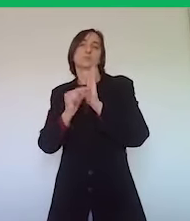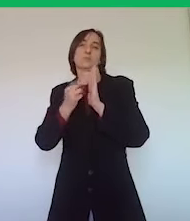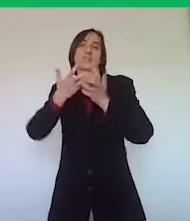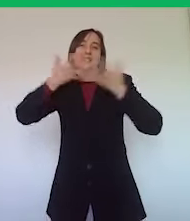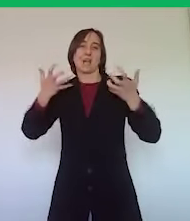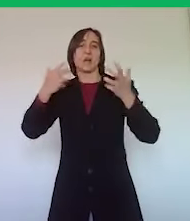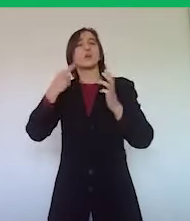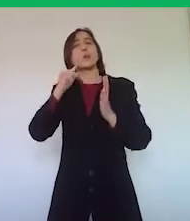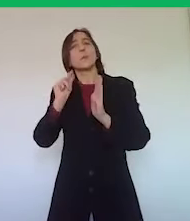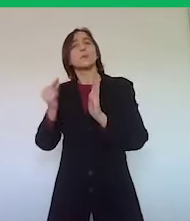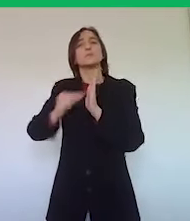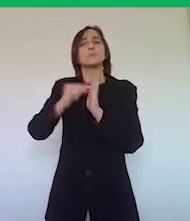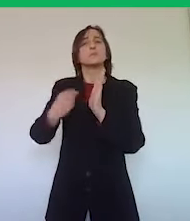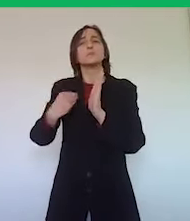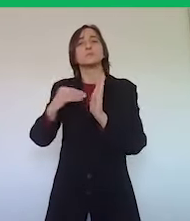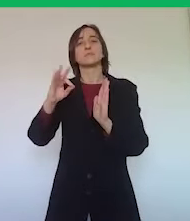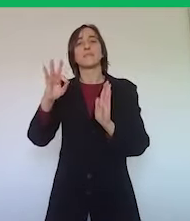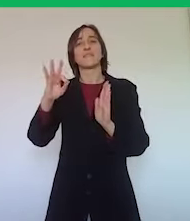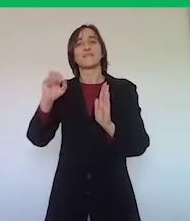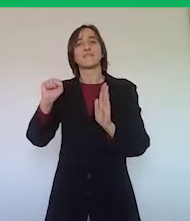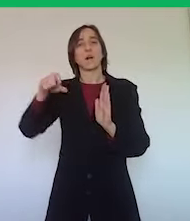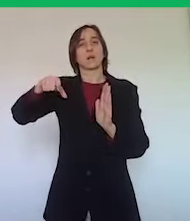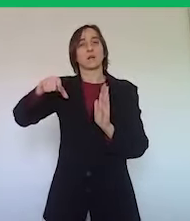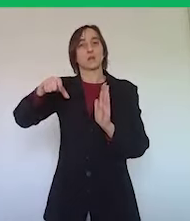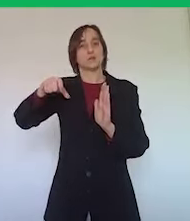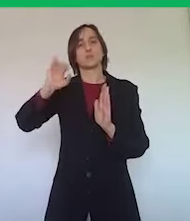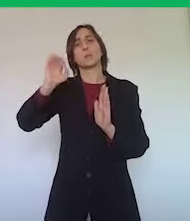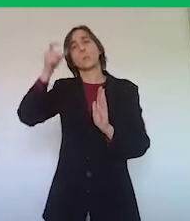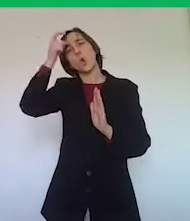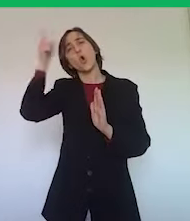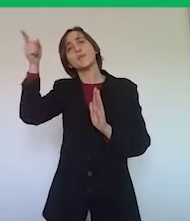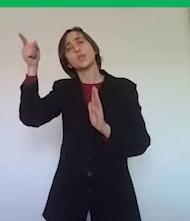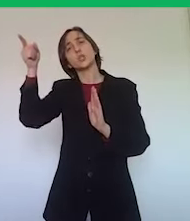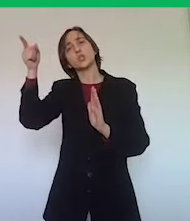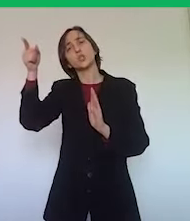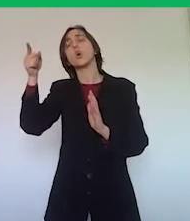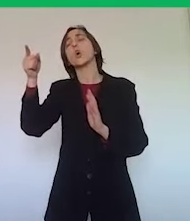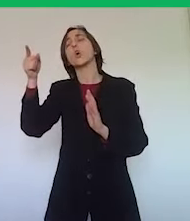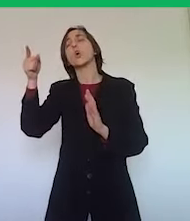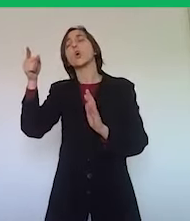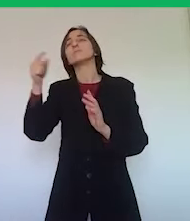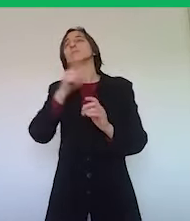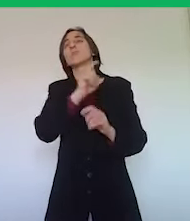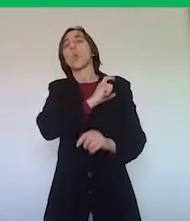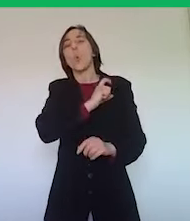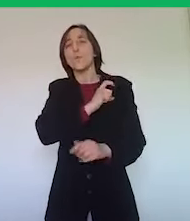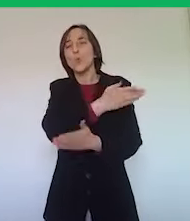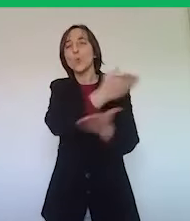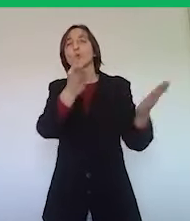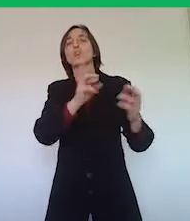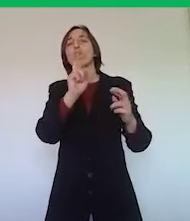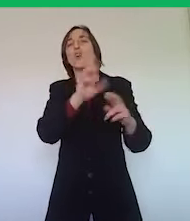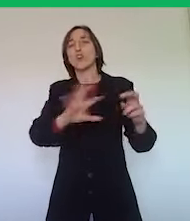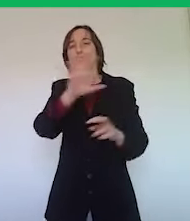le fac sono le risposte che dà il governo a una serie di quesiti che vengono posti generalmente dai